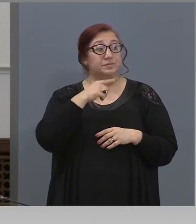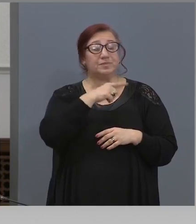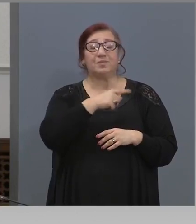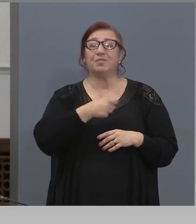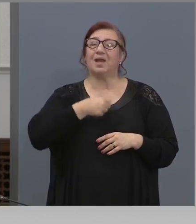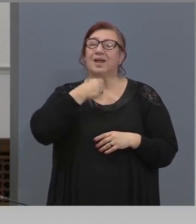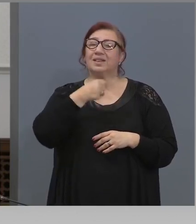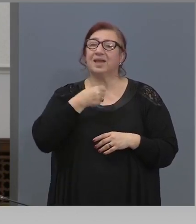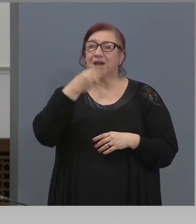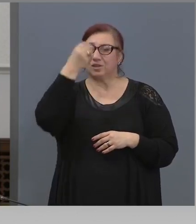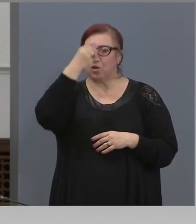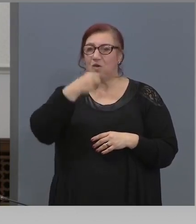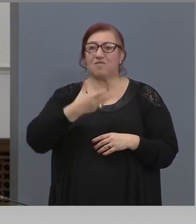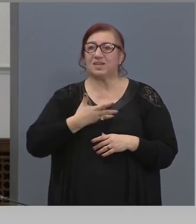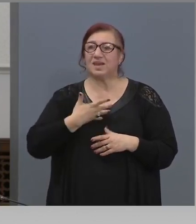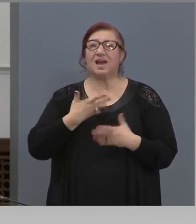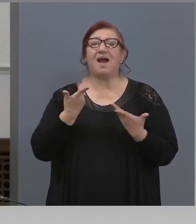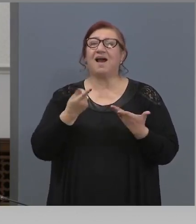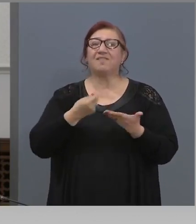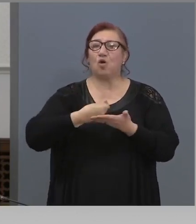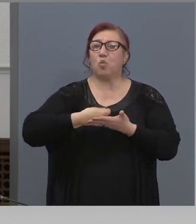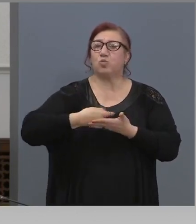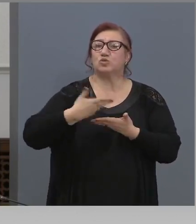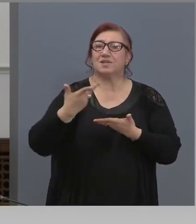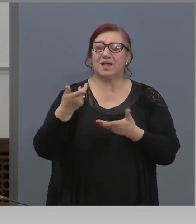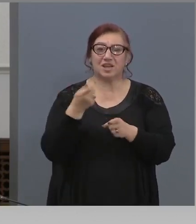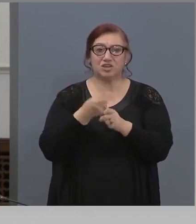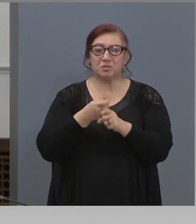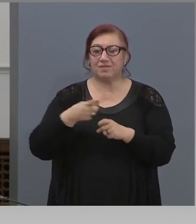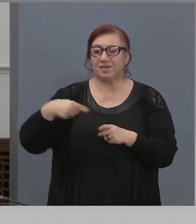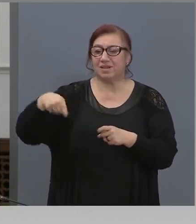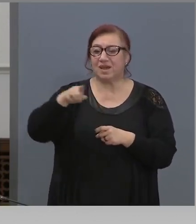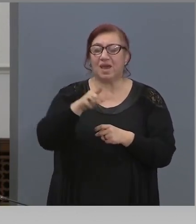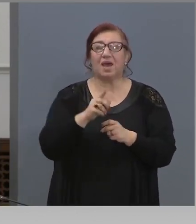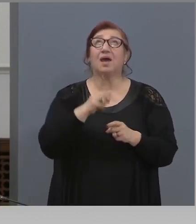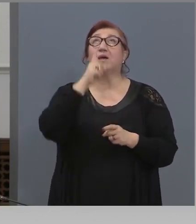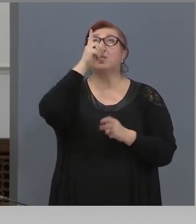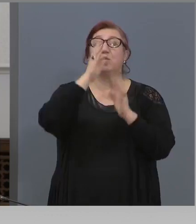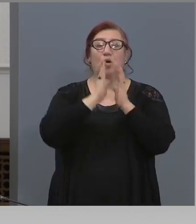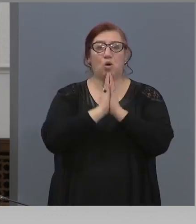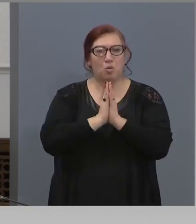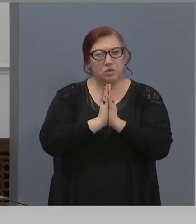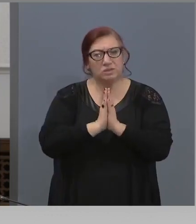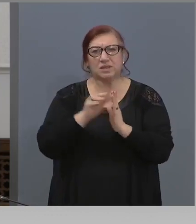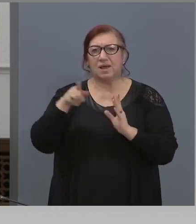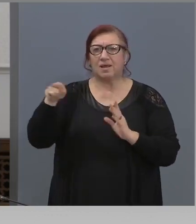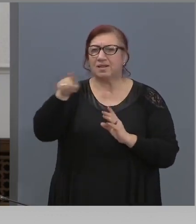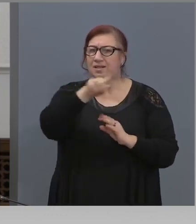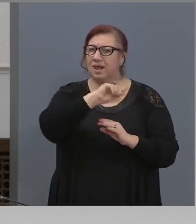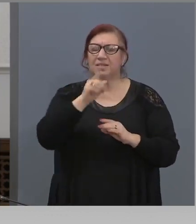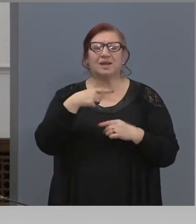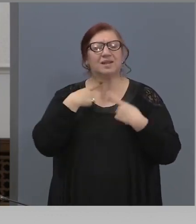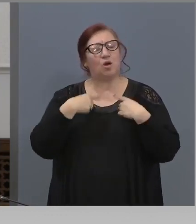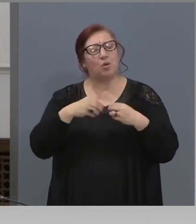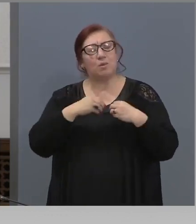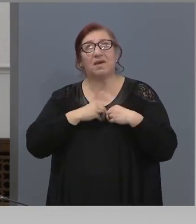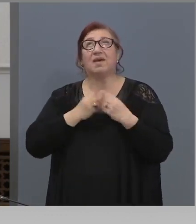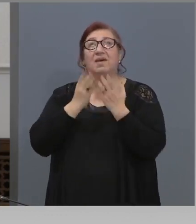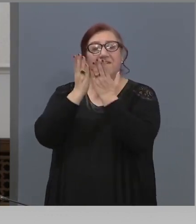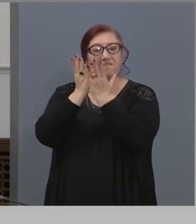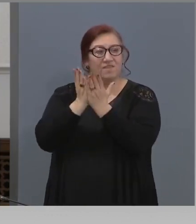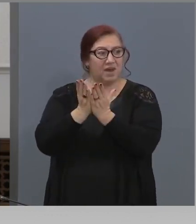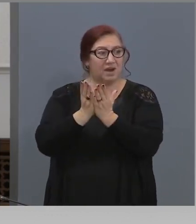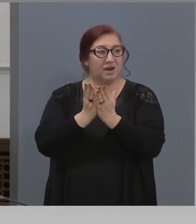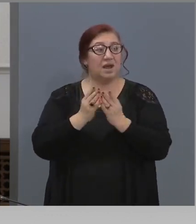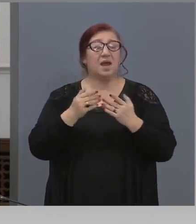послание ще отправите в момента към богомолците да не губят вярата си в условията на това световно злом